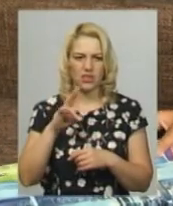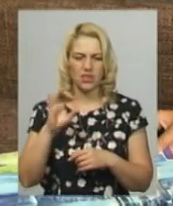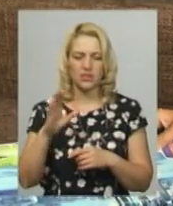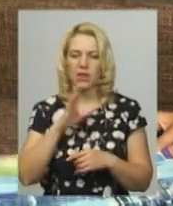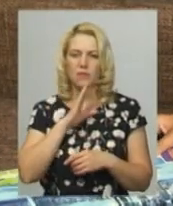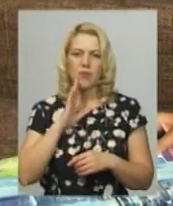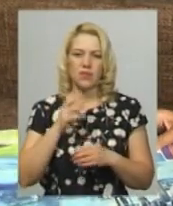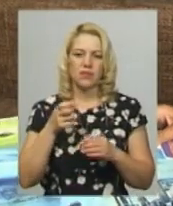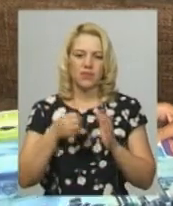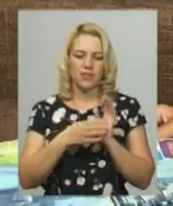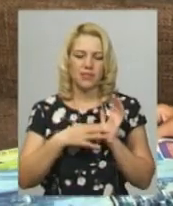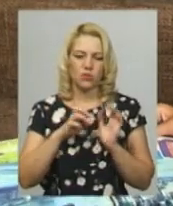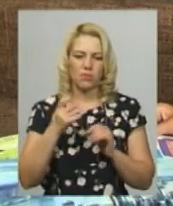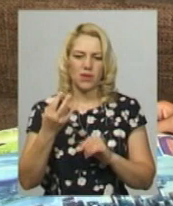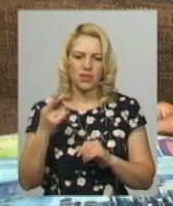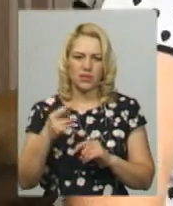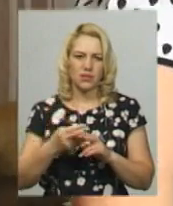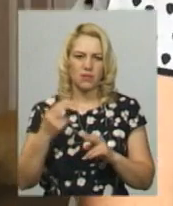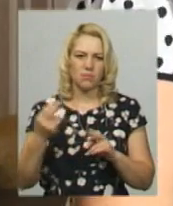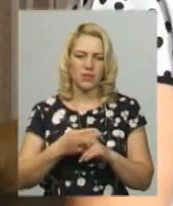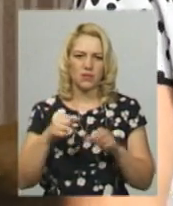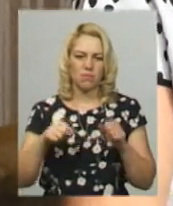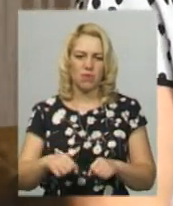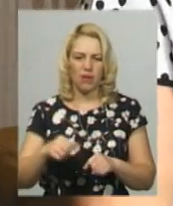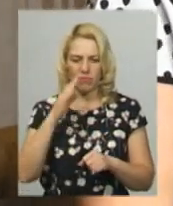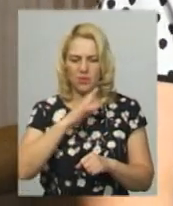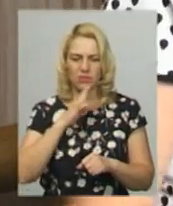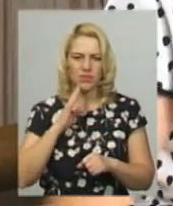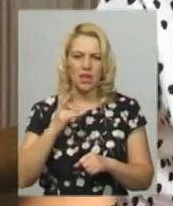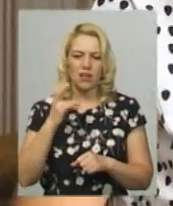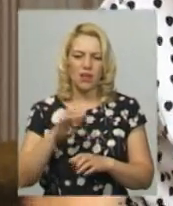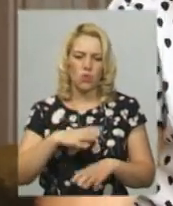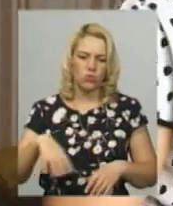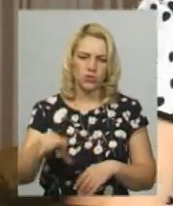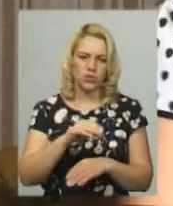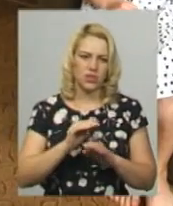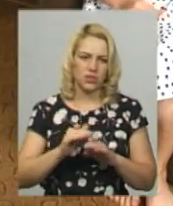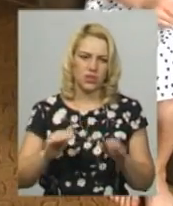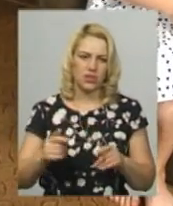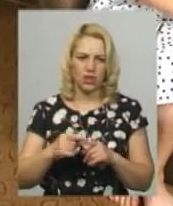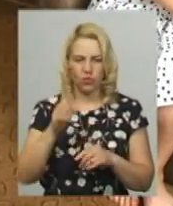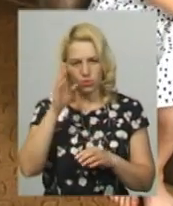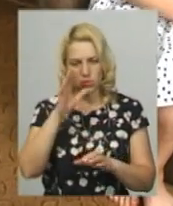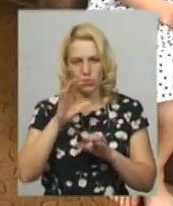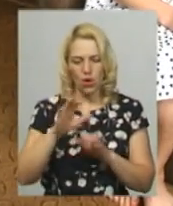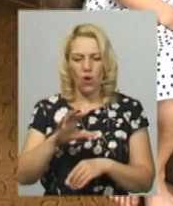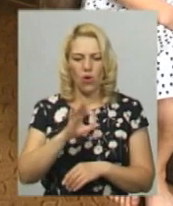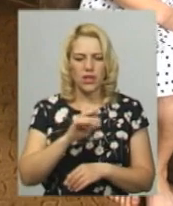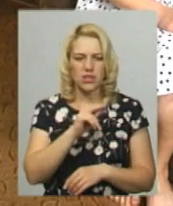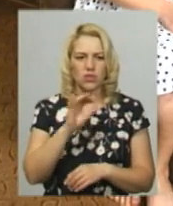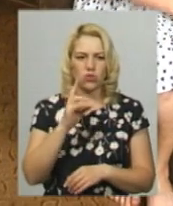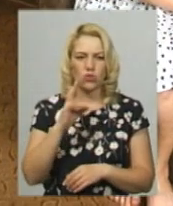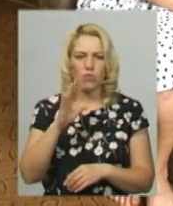березня 2019 року позбавлена батьківських прав на усіх дітей. Хлопцем опікується Олександра Чорномас як волонтерка Хмельницького